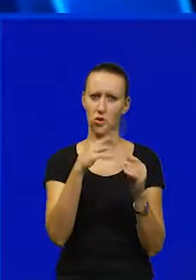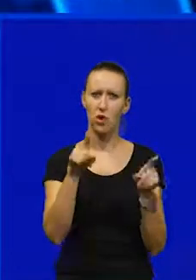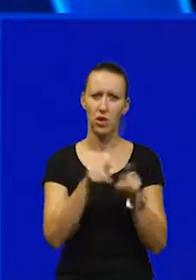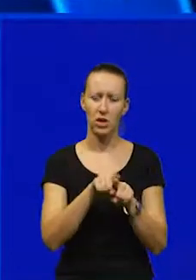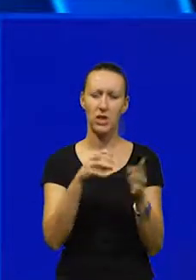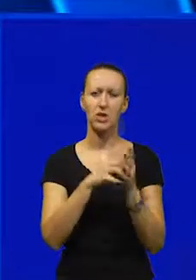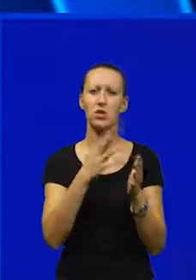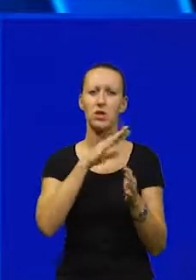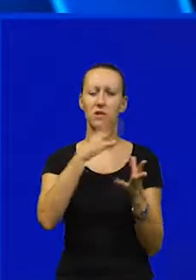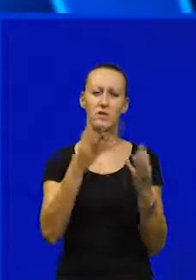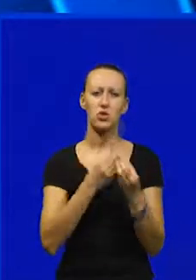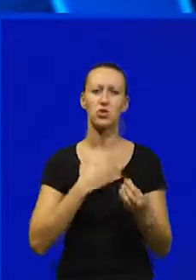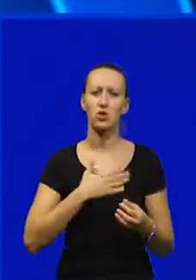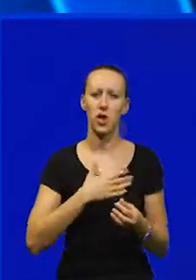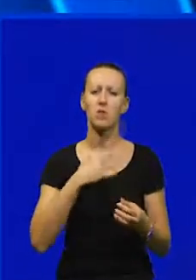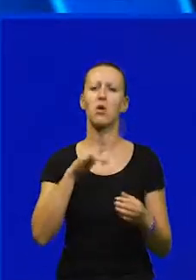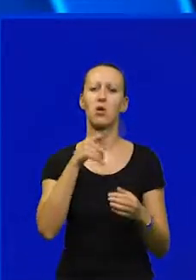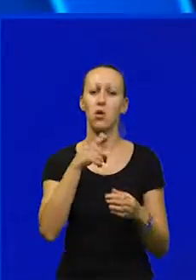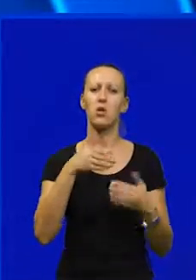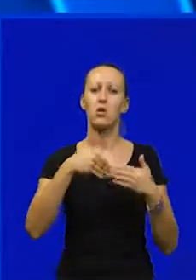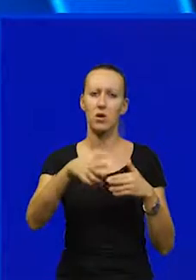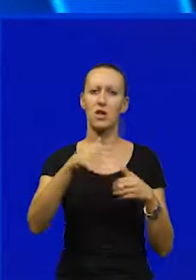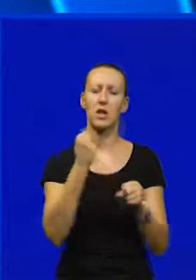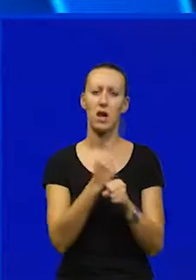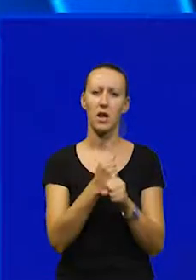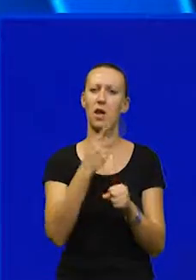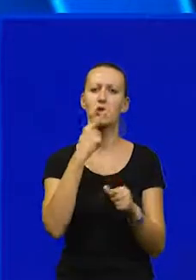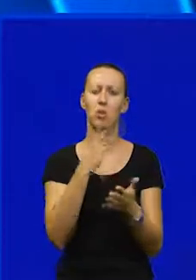stvari što mi svi skupa u stvari želimo ta ćemo krenuti u procesu